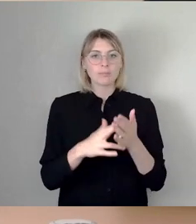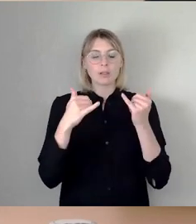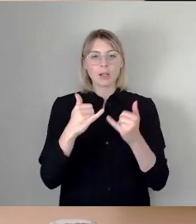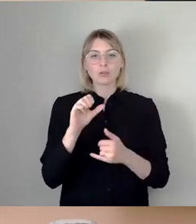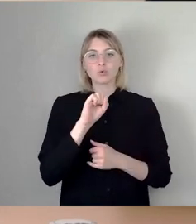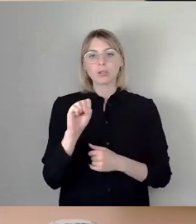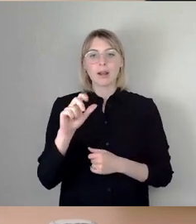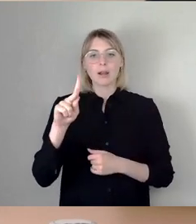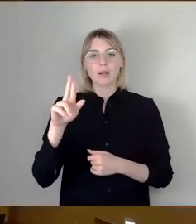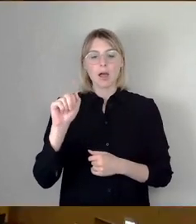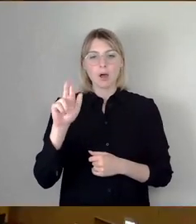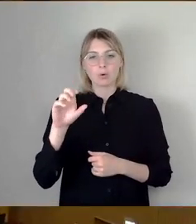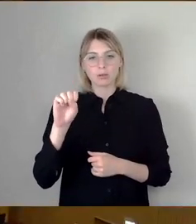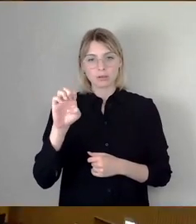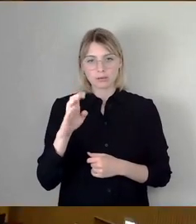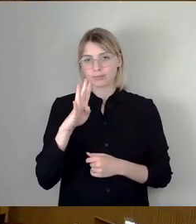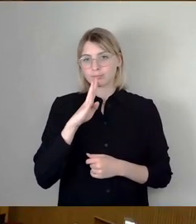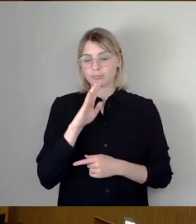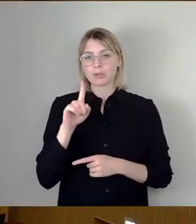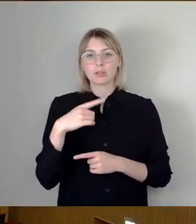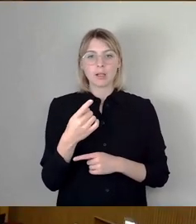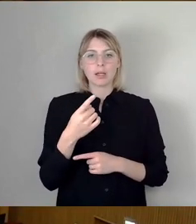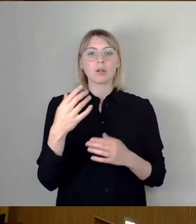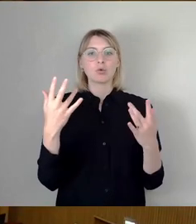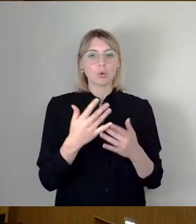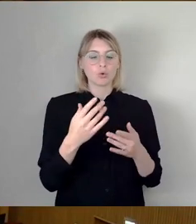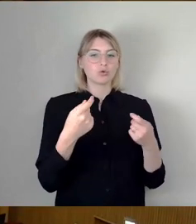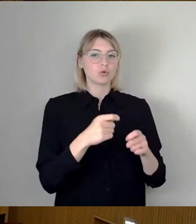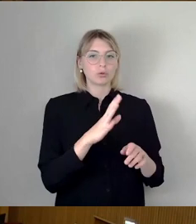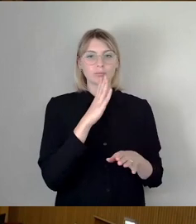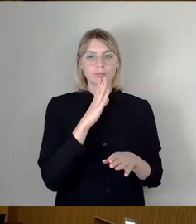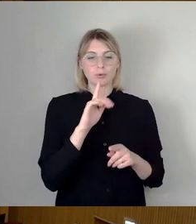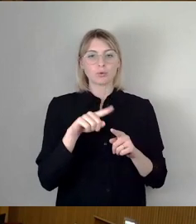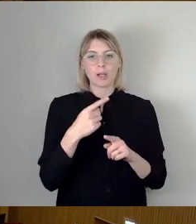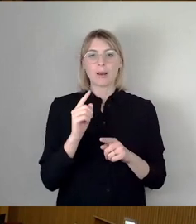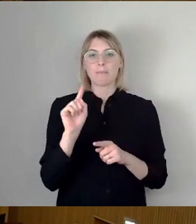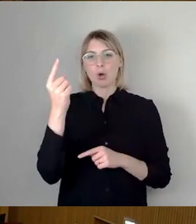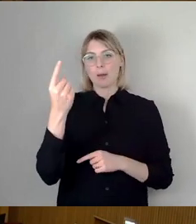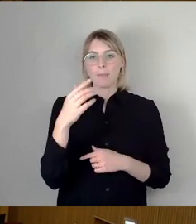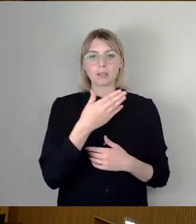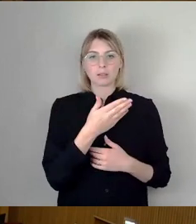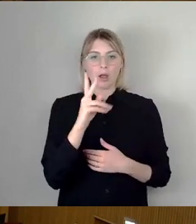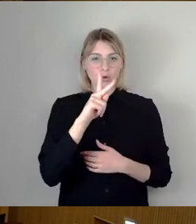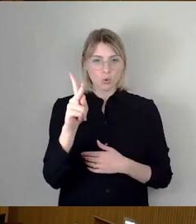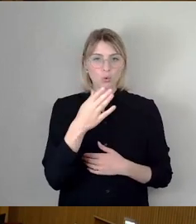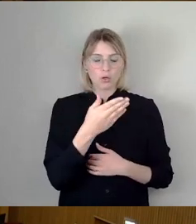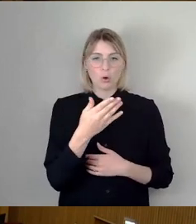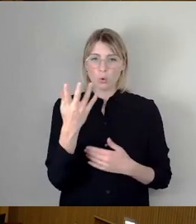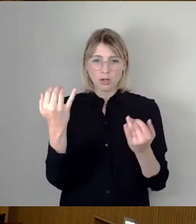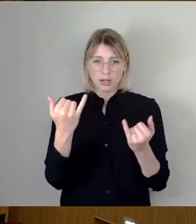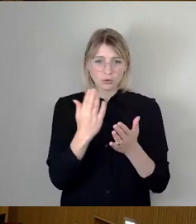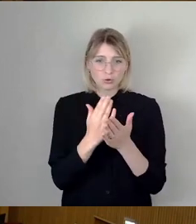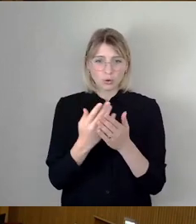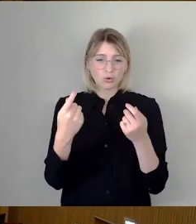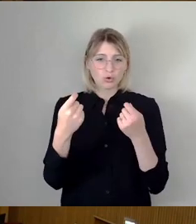Grünen und dann noch Bürgermeister Kühn. Als Schlusswort. Oder machen wir das da als Schlusswort? Ja, ich würde das als Schlusswort